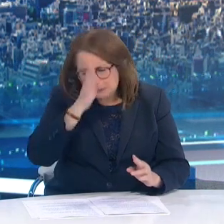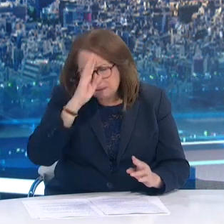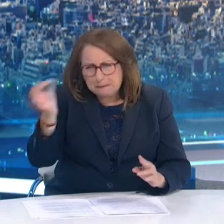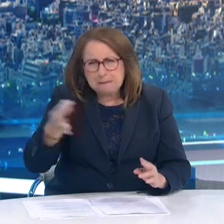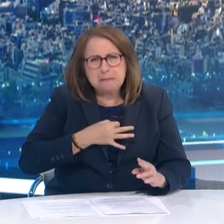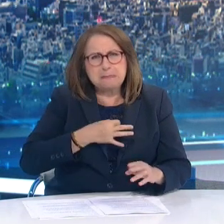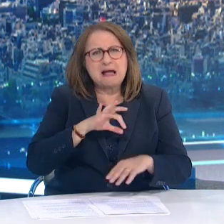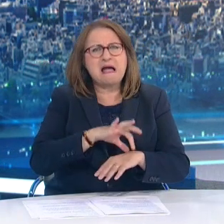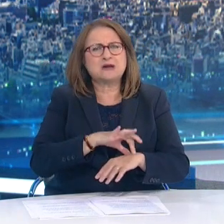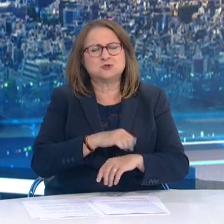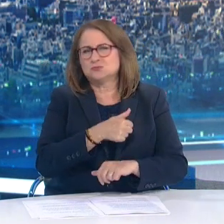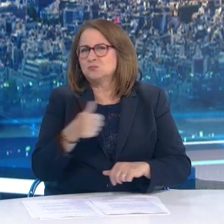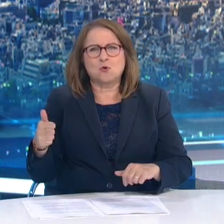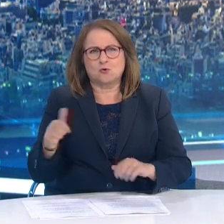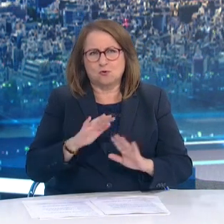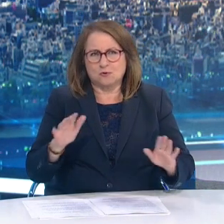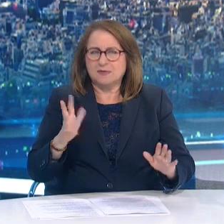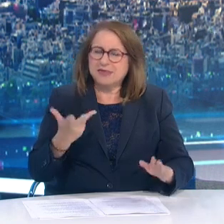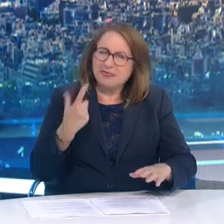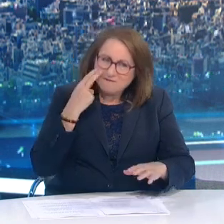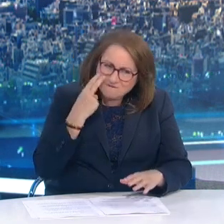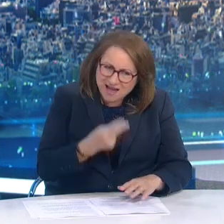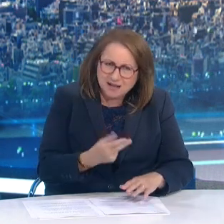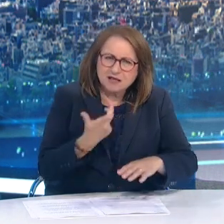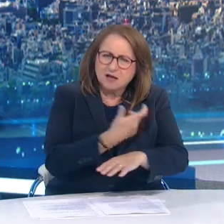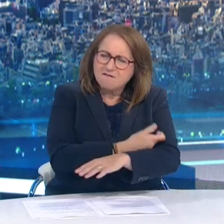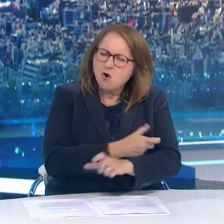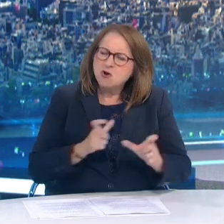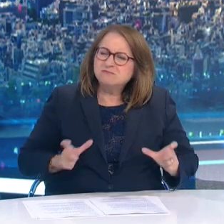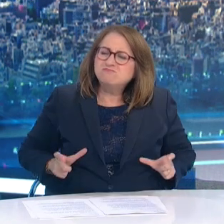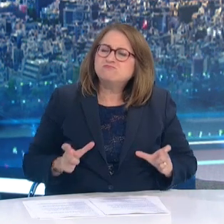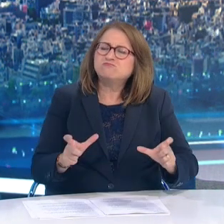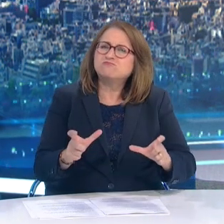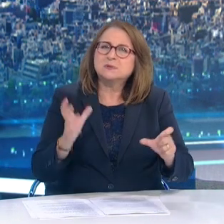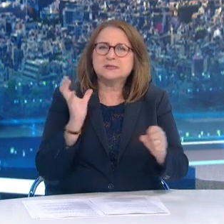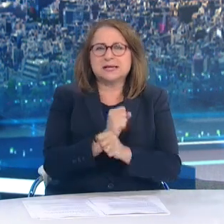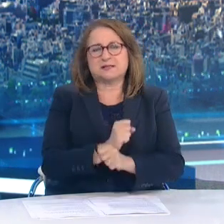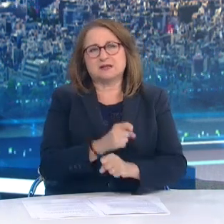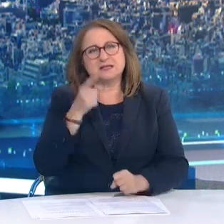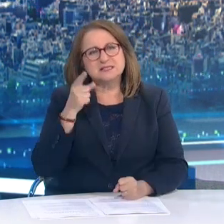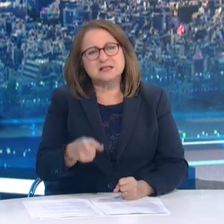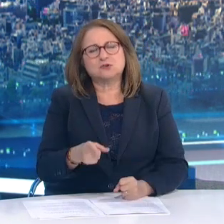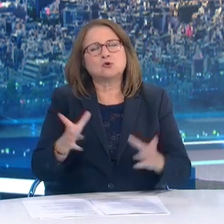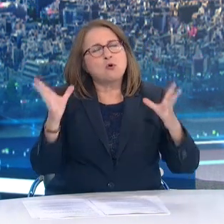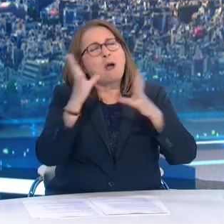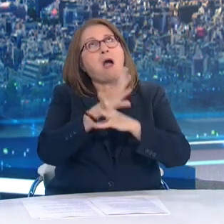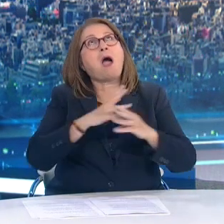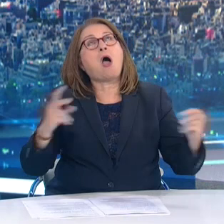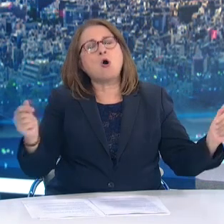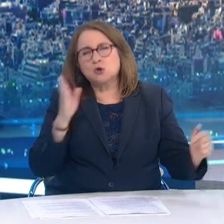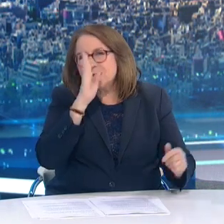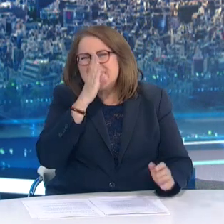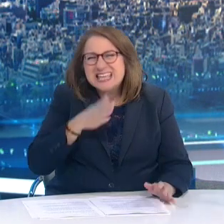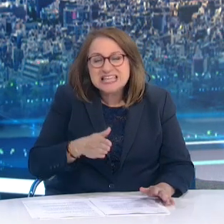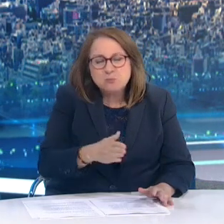Συνεπώς τα εμβόλια λειτουργούν και πετυχαίνουν να προσφέρουν την ασπίδα προστασίας Απέναντι σε αυτόν τον ύπουλο, σε αυτόν τον αόρατο εχθρό Όσο